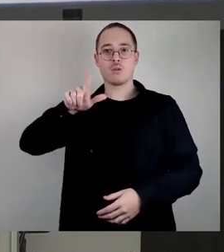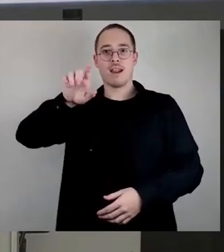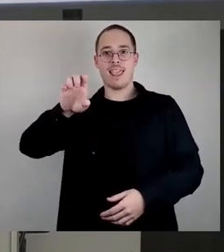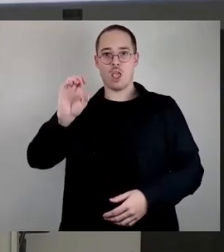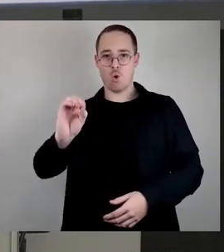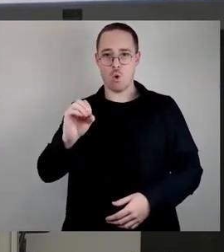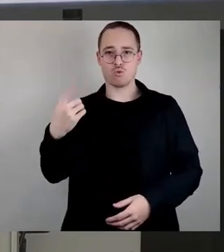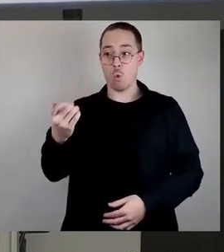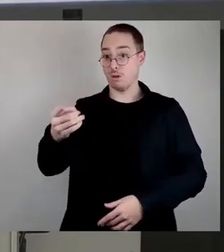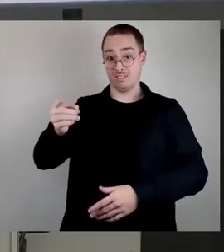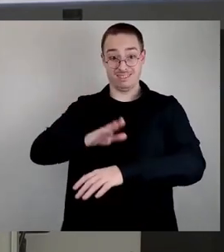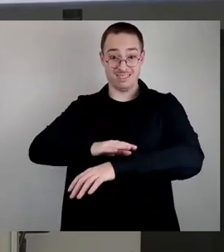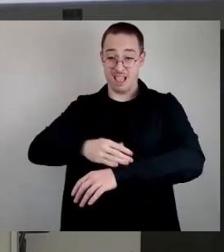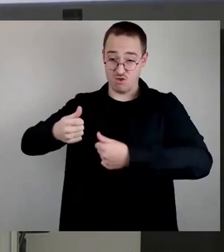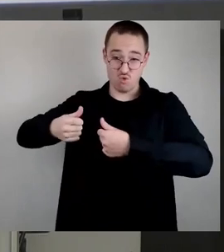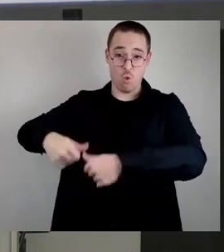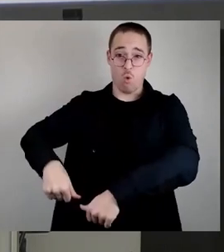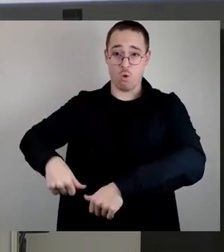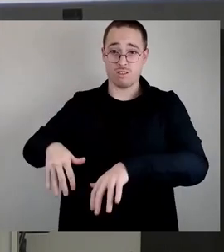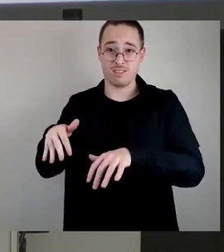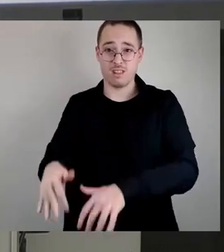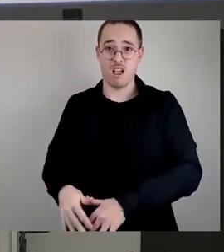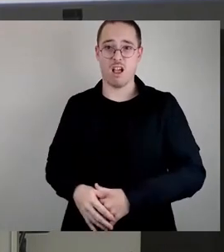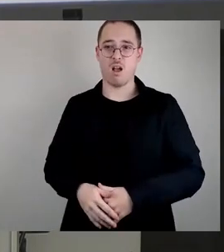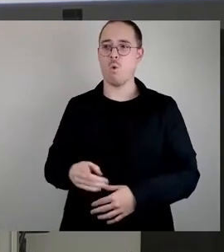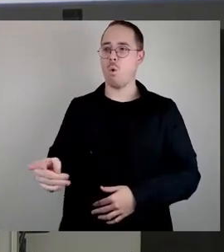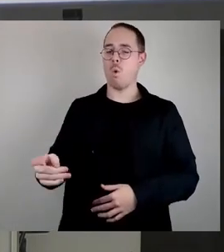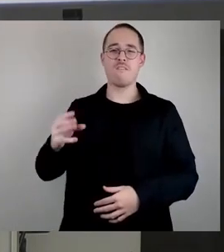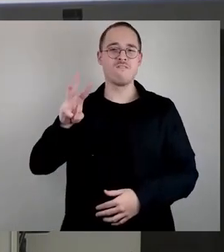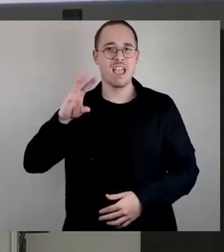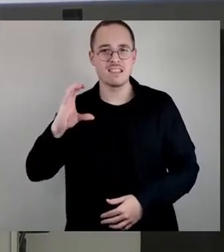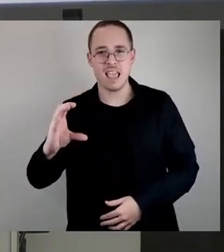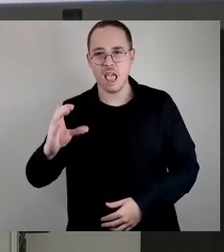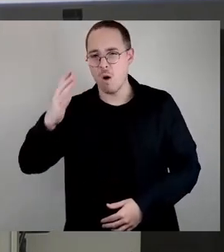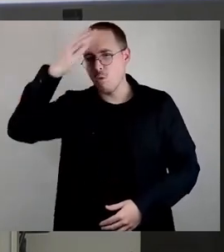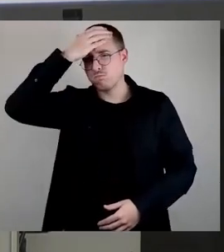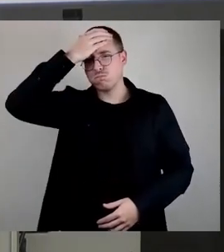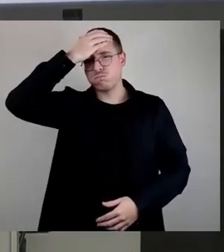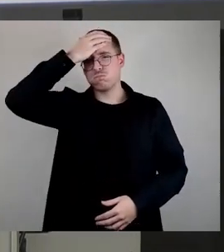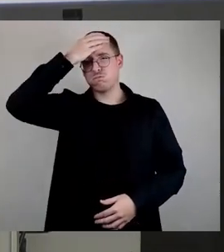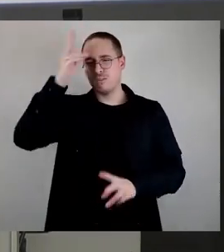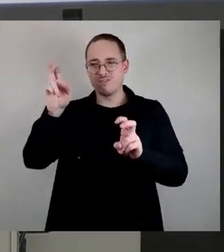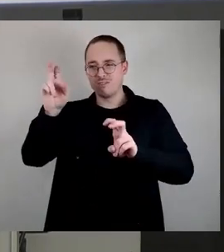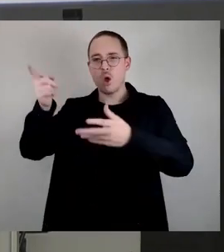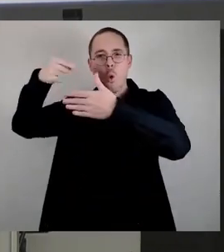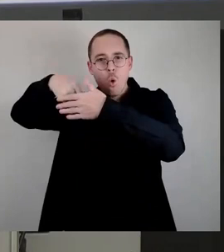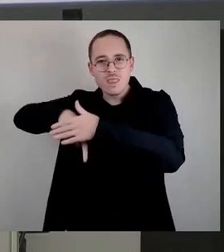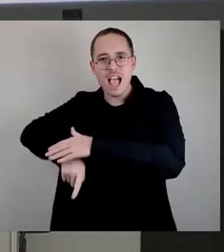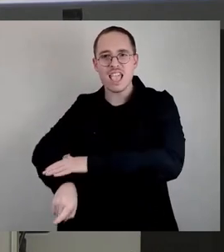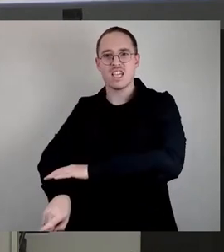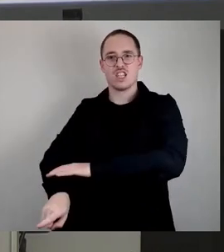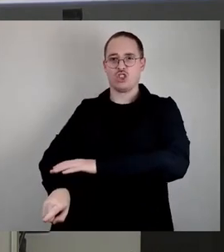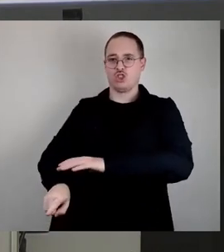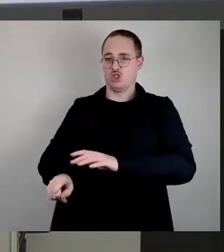weil die jetzigen Bedingungen sind schrecklich. Die WCs unterirdisch, wie die Jugendlichen sagen, der Schulhof sehr schlecht und die